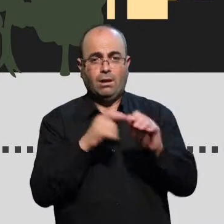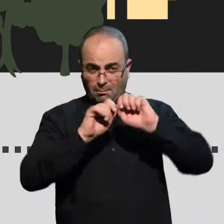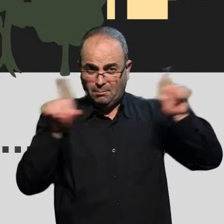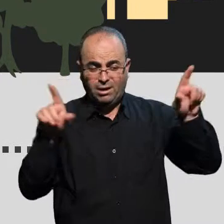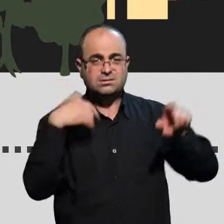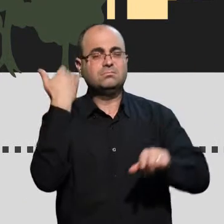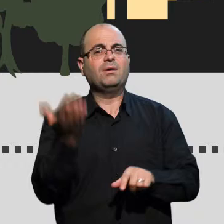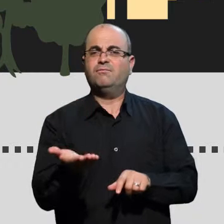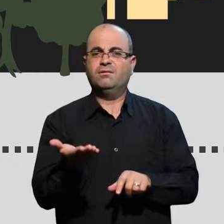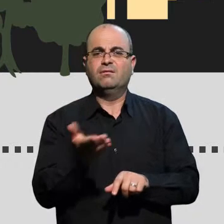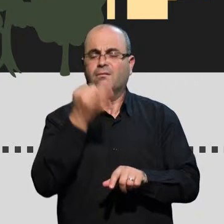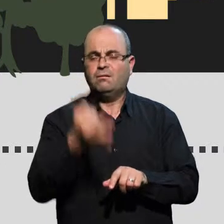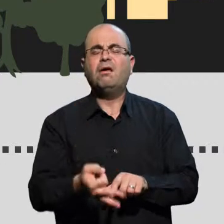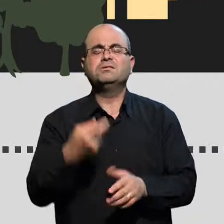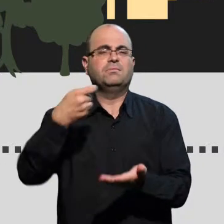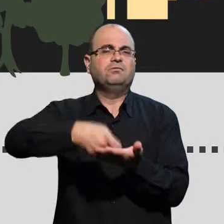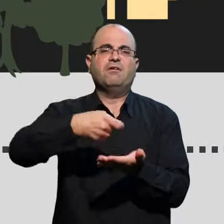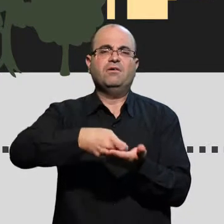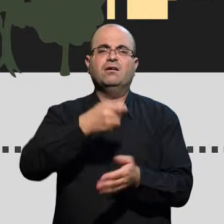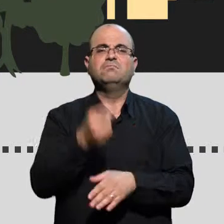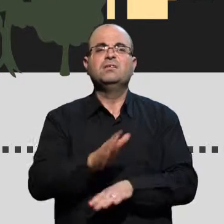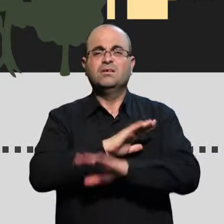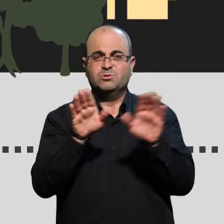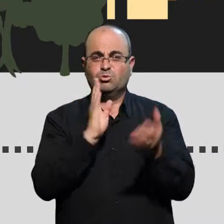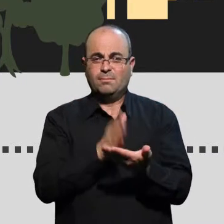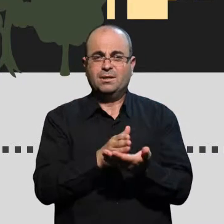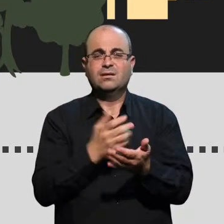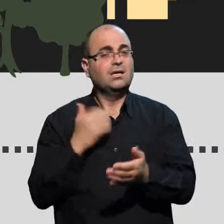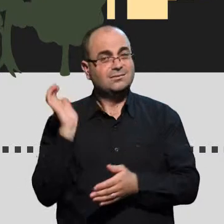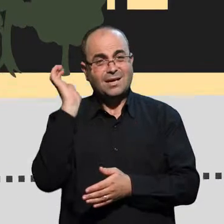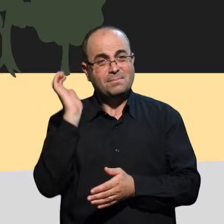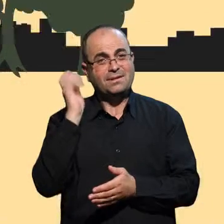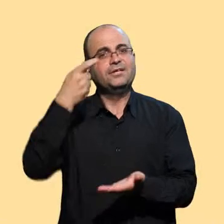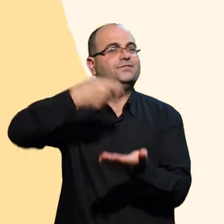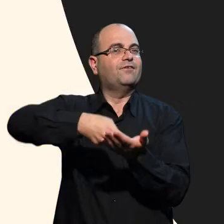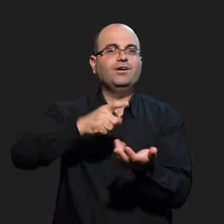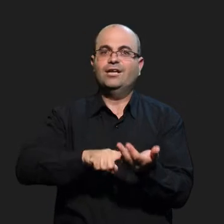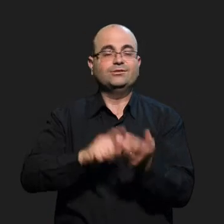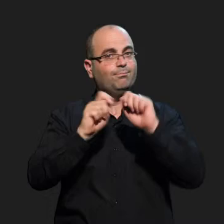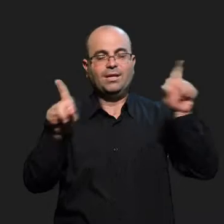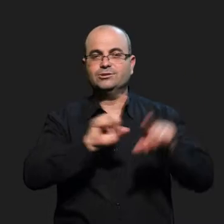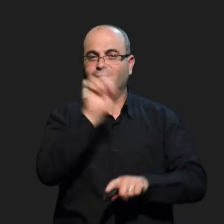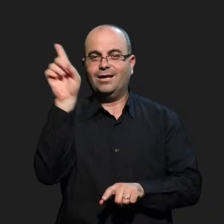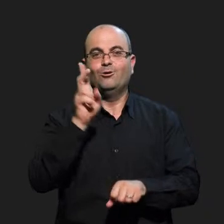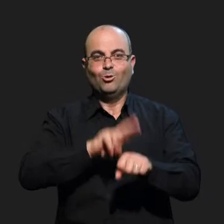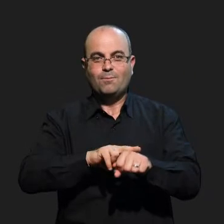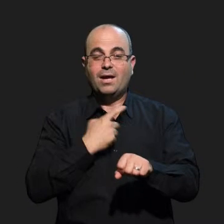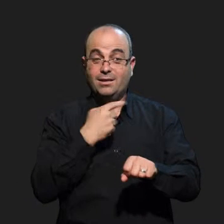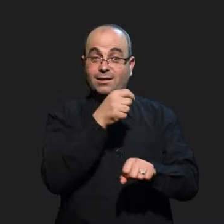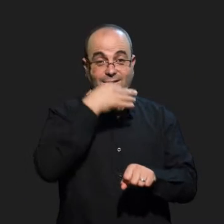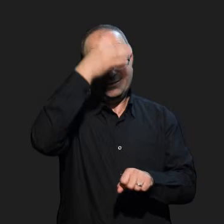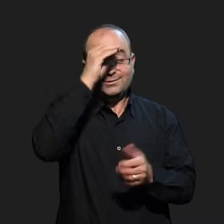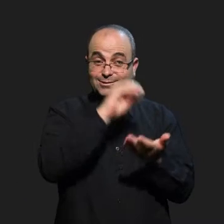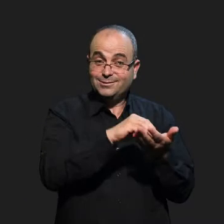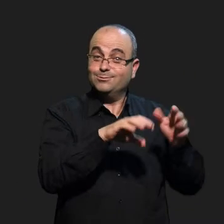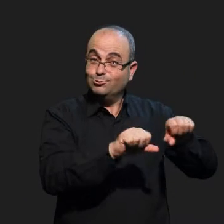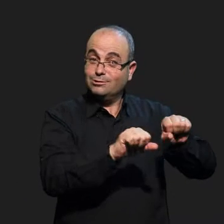أنه ليست هناك خدمات صحية مجانية أبداً تقدم لذوي الإعاقة نعم فلا تأمين صحي شامل لذوي الإعاقة